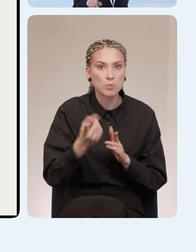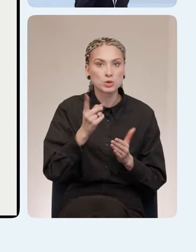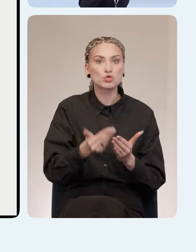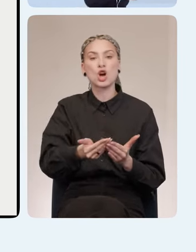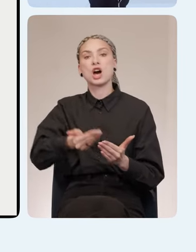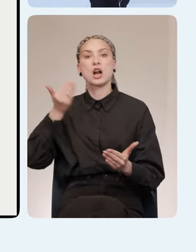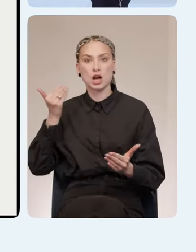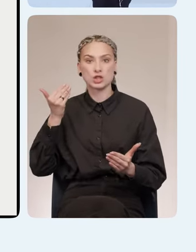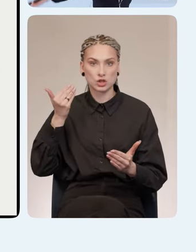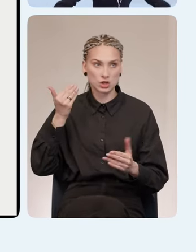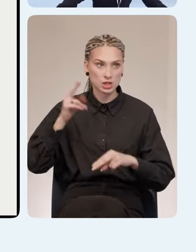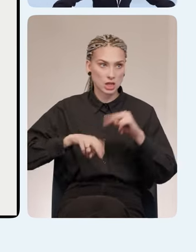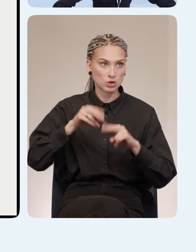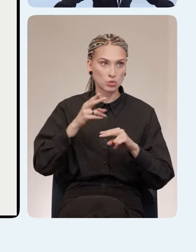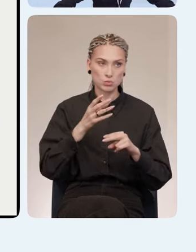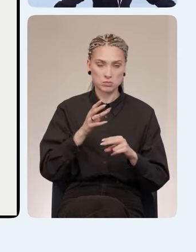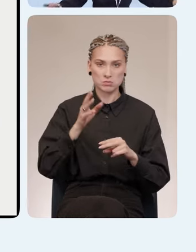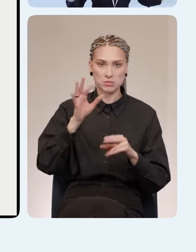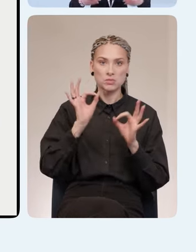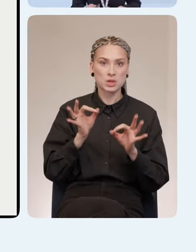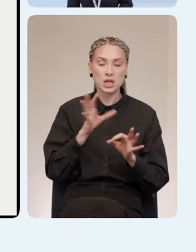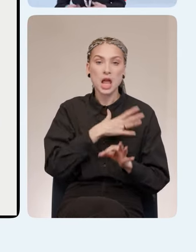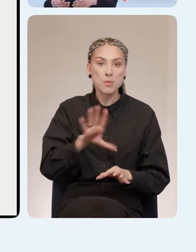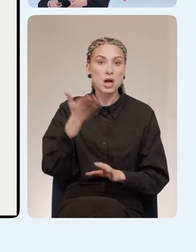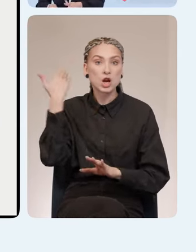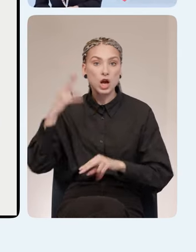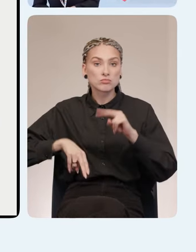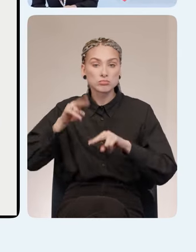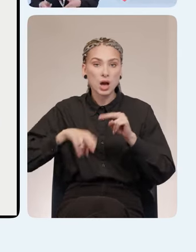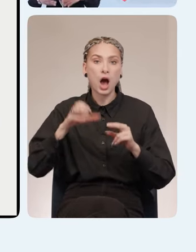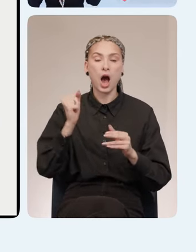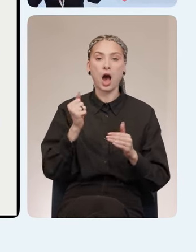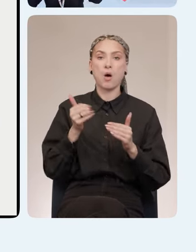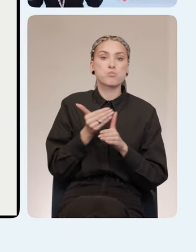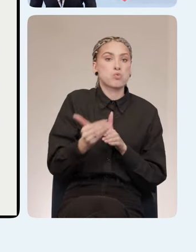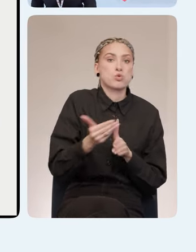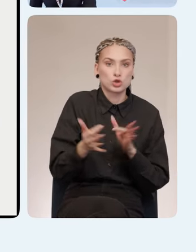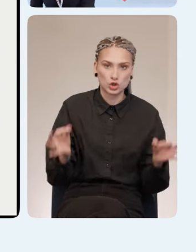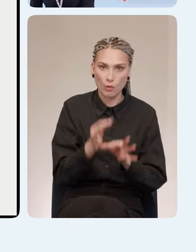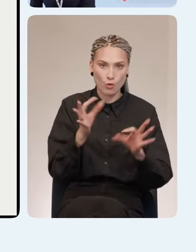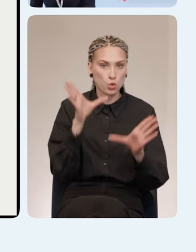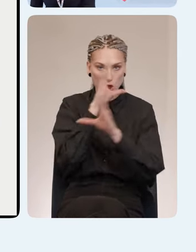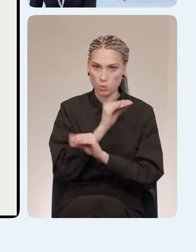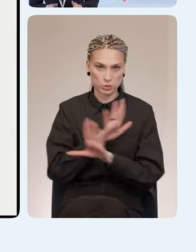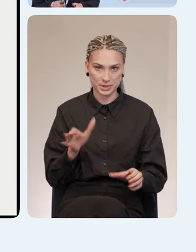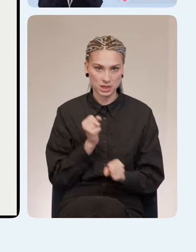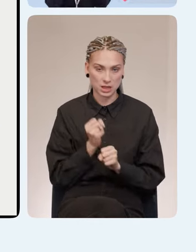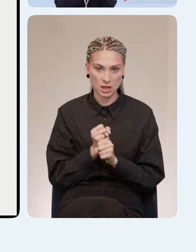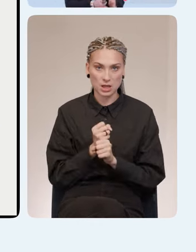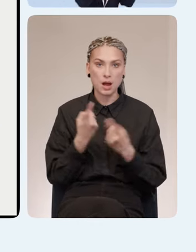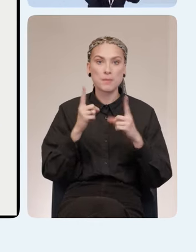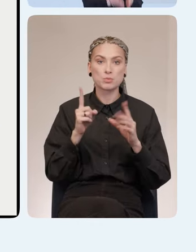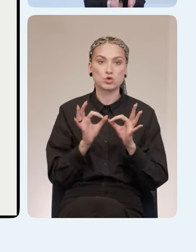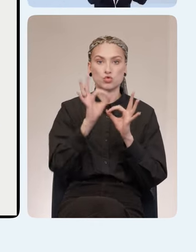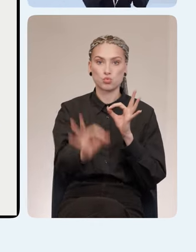застройки еще не было, а позже у вас застройщики еще уже ничего не успеют сделать. Поэтому за